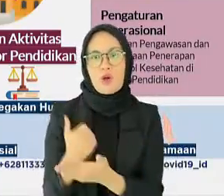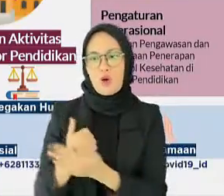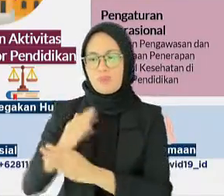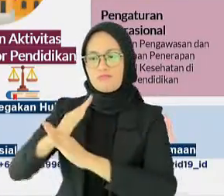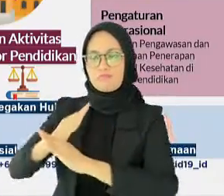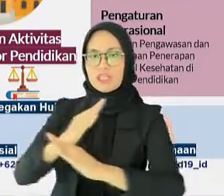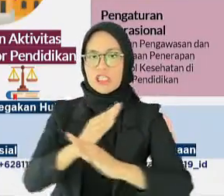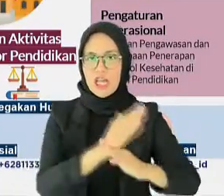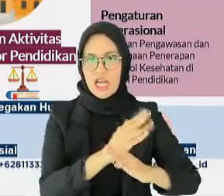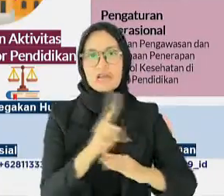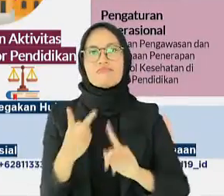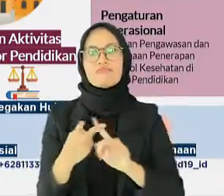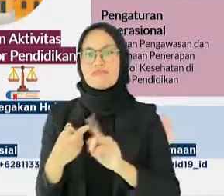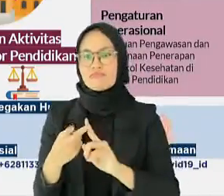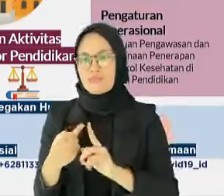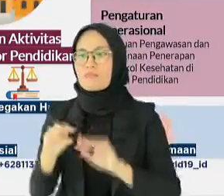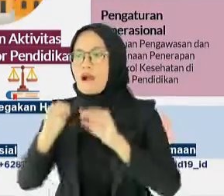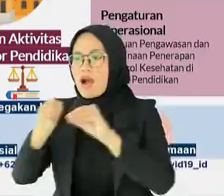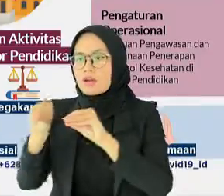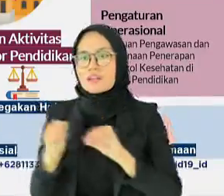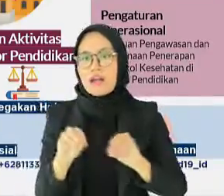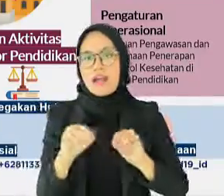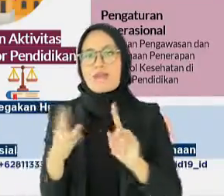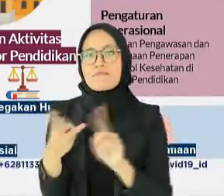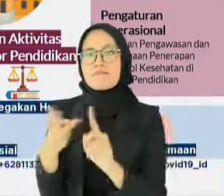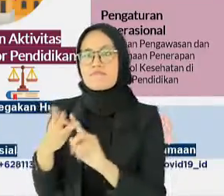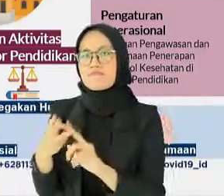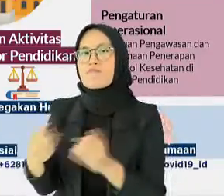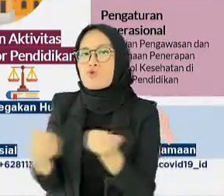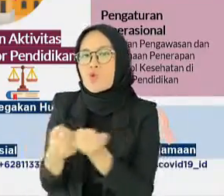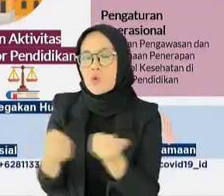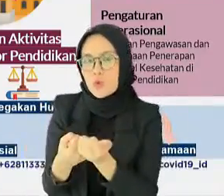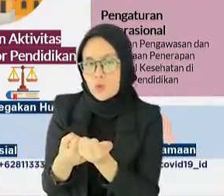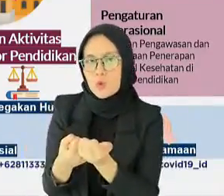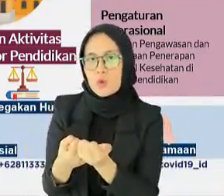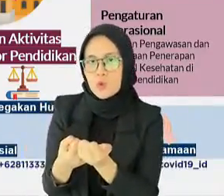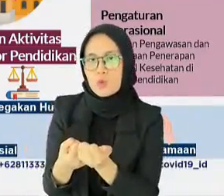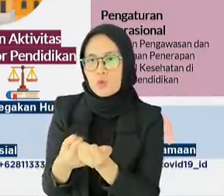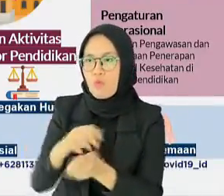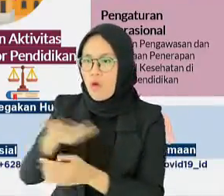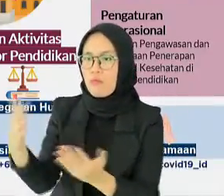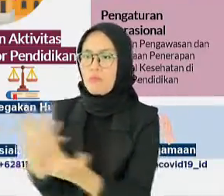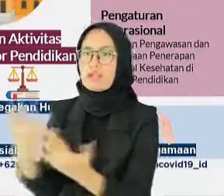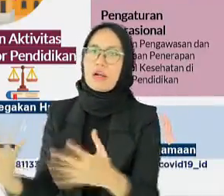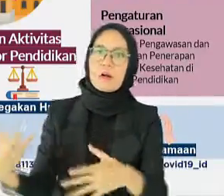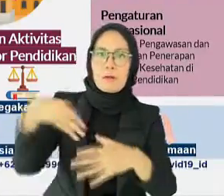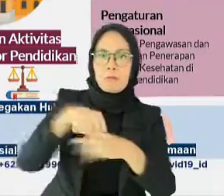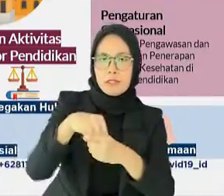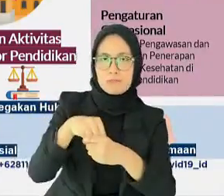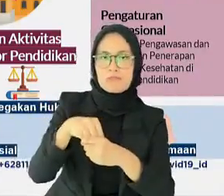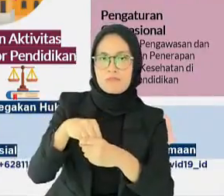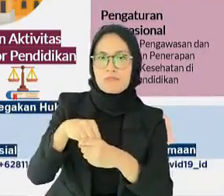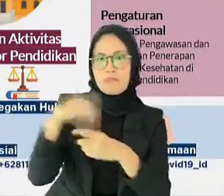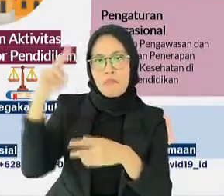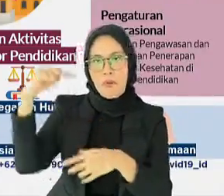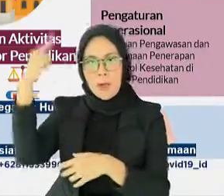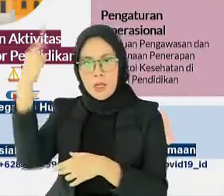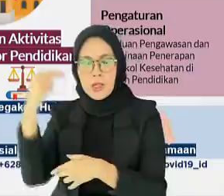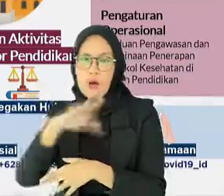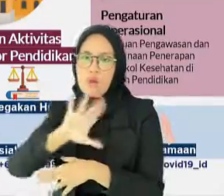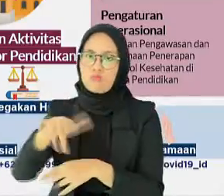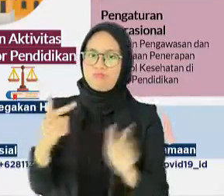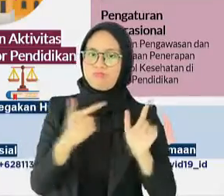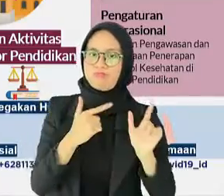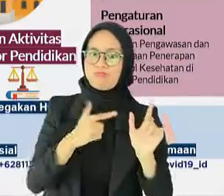penanganan, pembinaan, dan pendukung yang melibatkan unsur masyarakat, pemerintahan, maupun